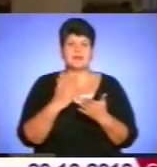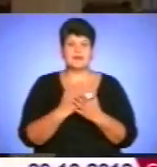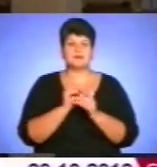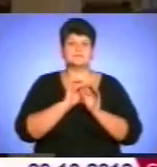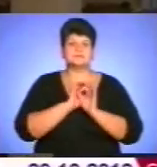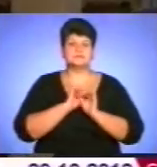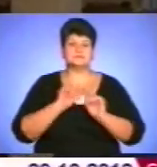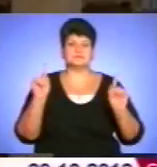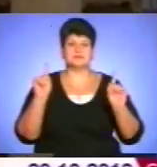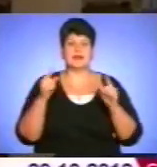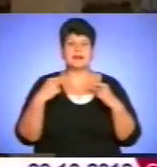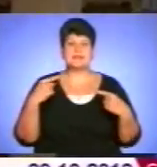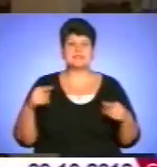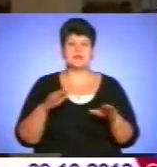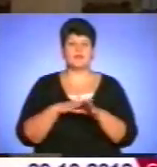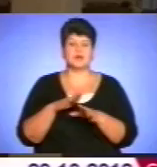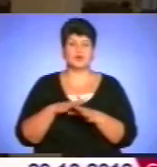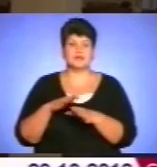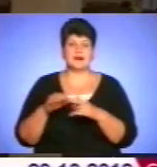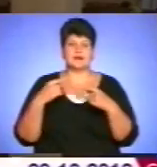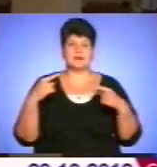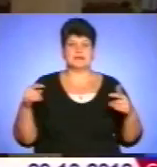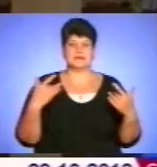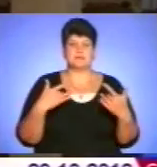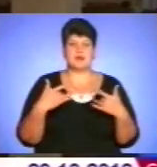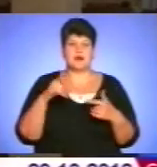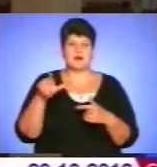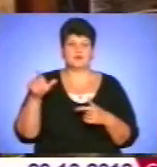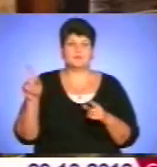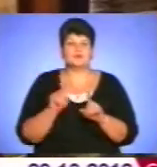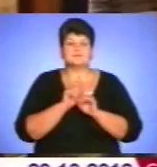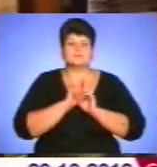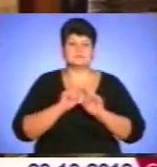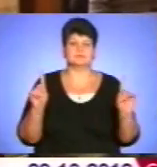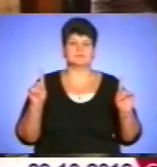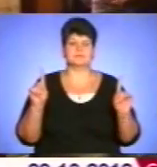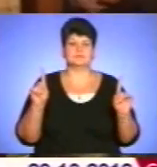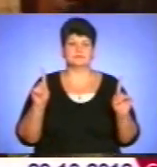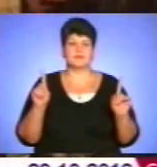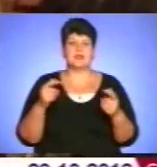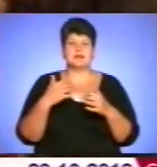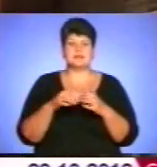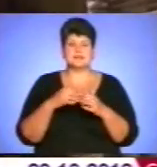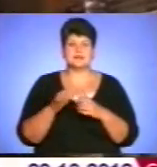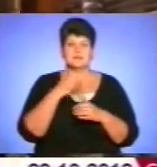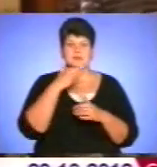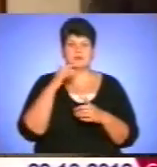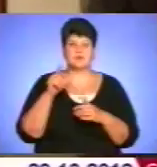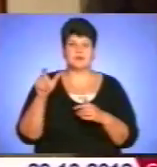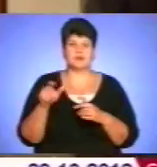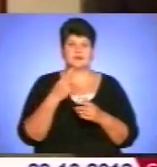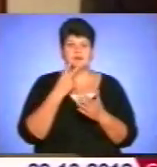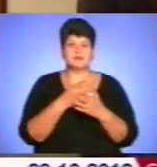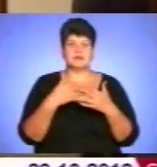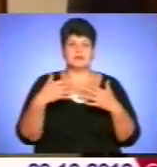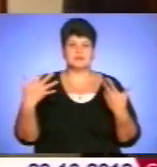а різне виконання різними акторами – це откровення і шість неповторне. Серед публіки – глядачі різного віку.